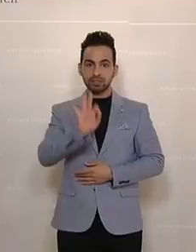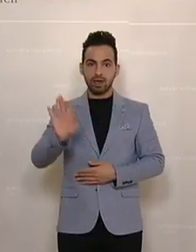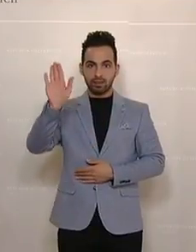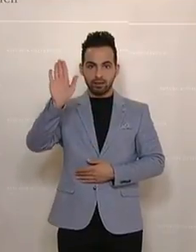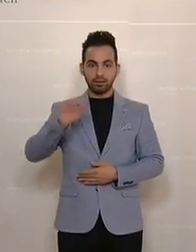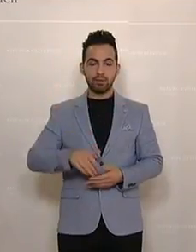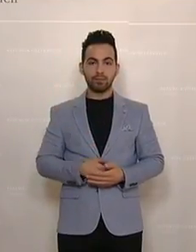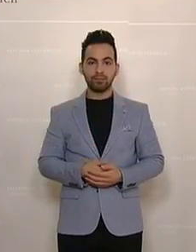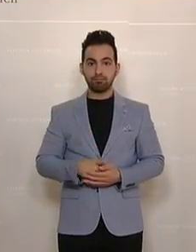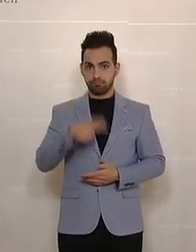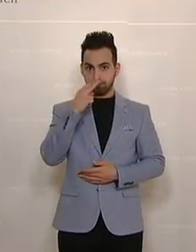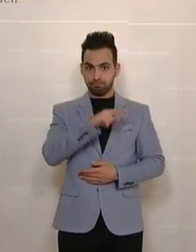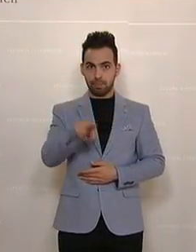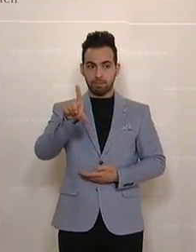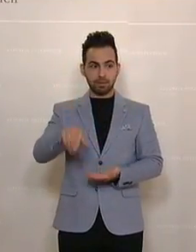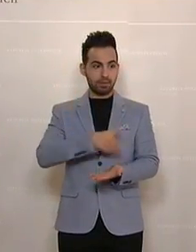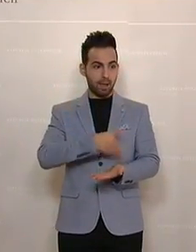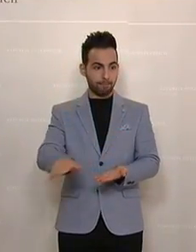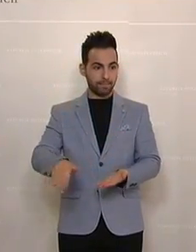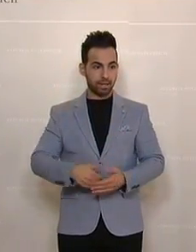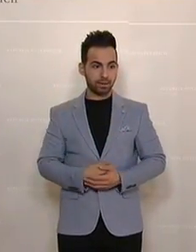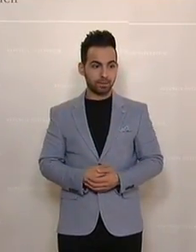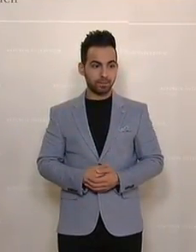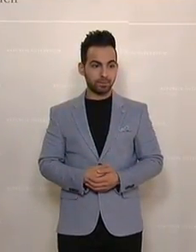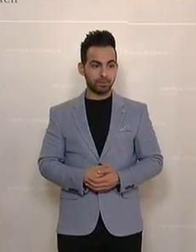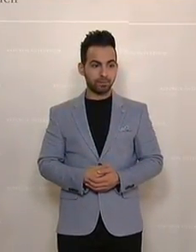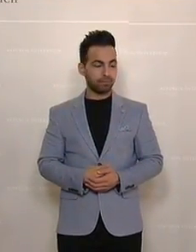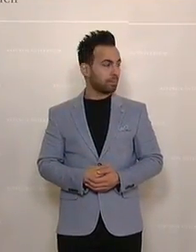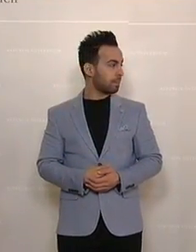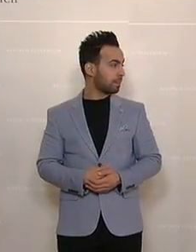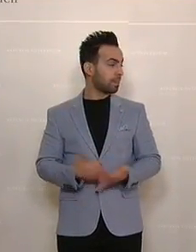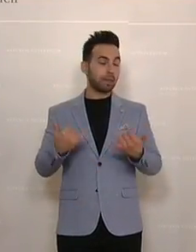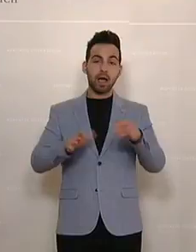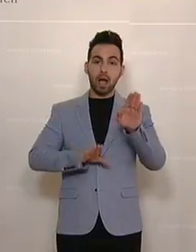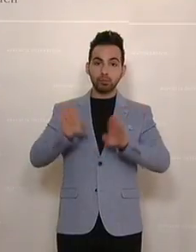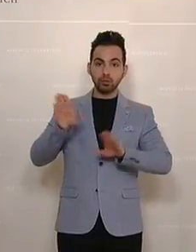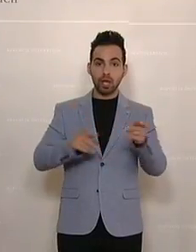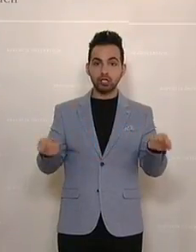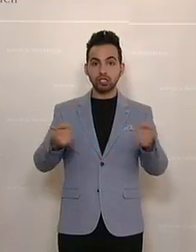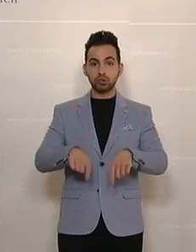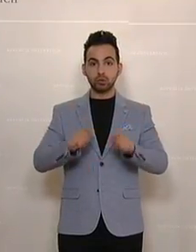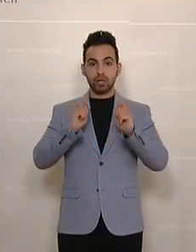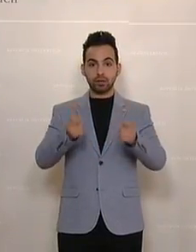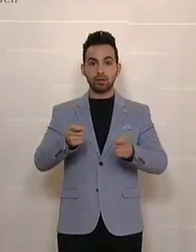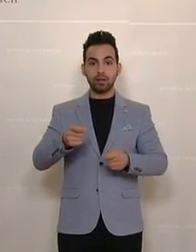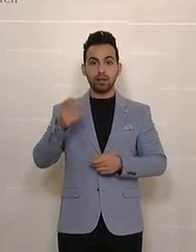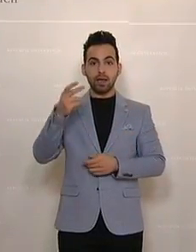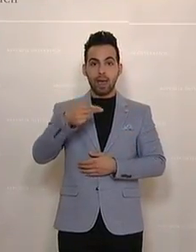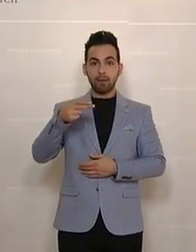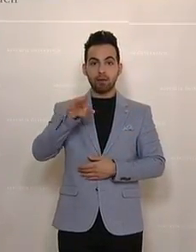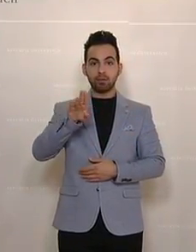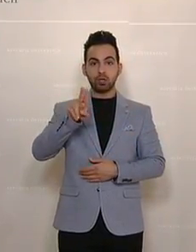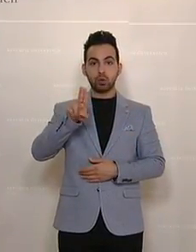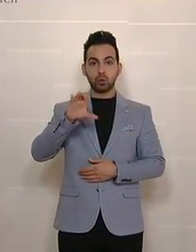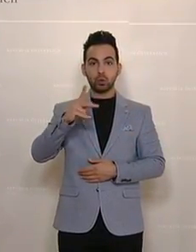Nächster Tagesordnungspunkt wird der Tagesordnungspunkt 8 sein. Freiwilliger nationaler Bericht zur Umsetzung